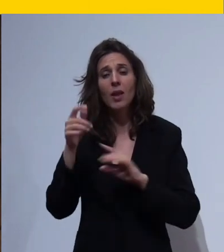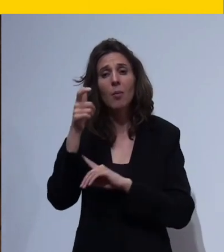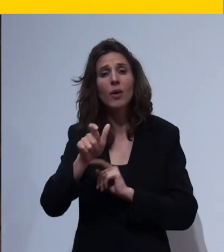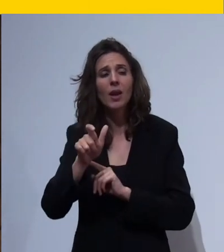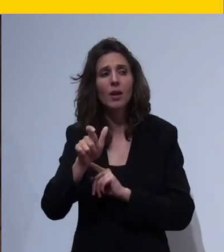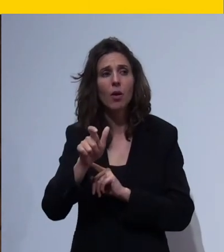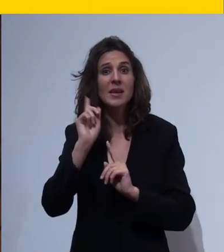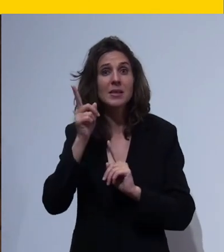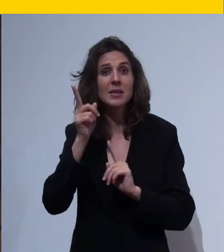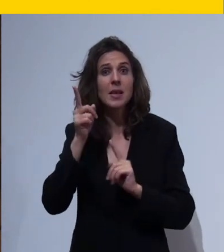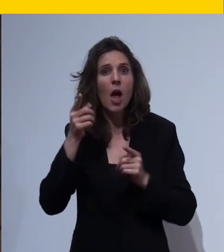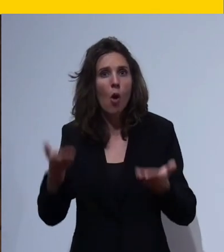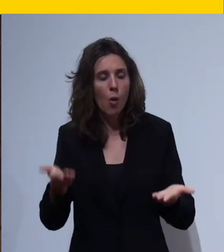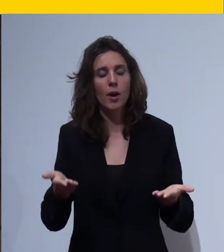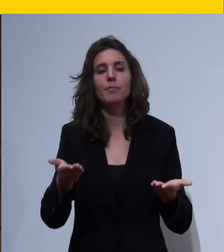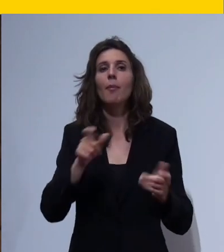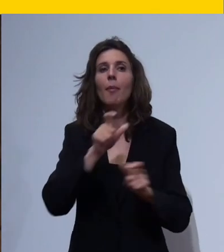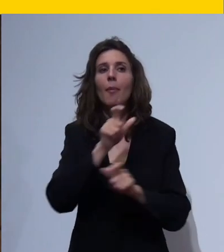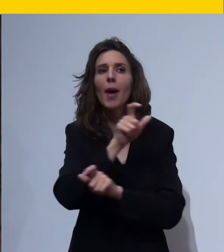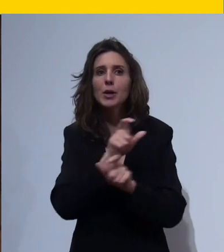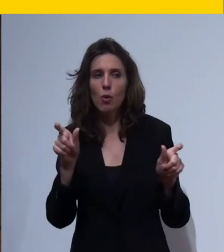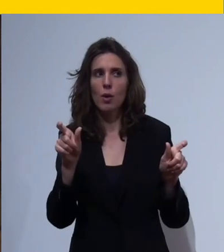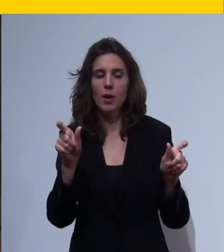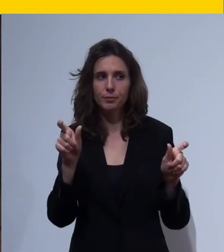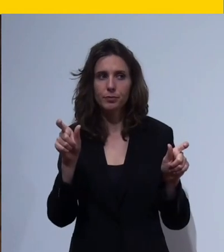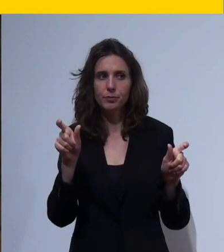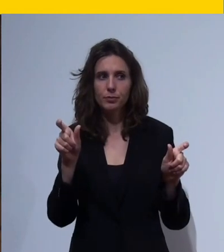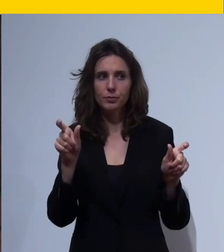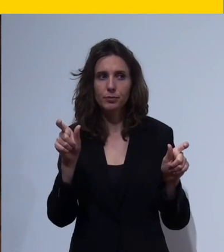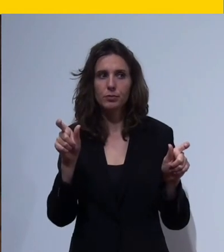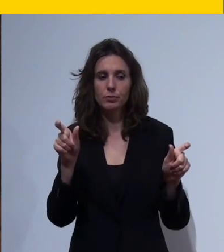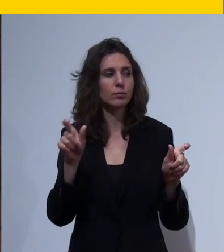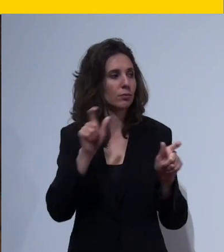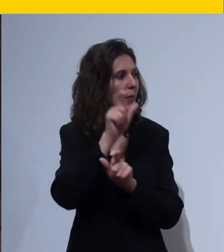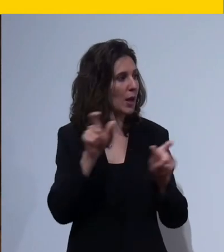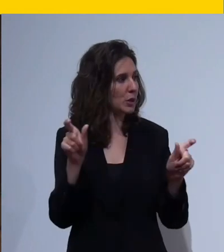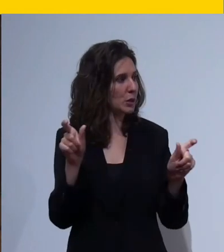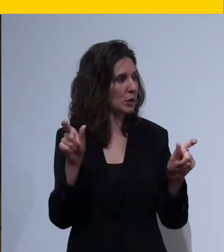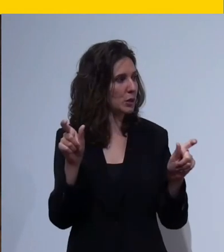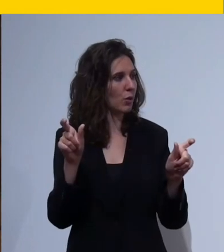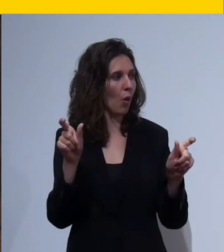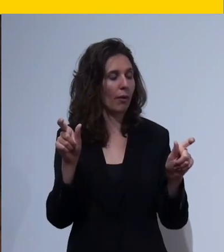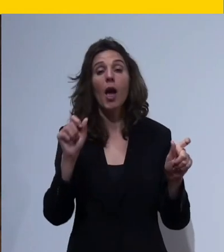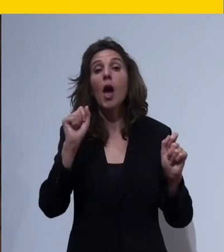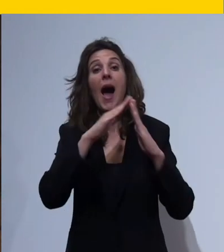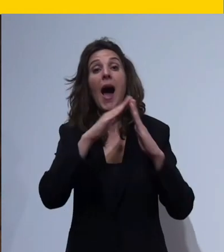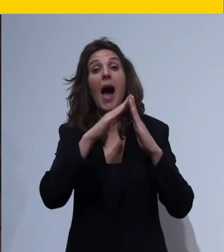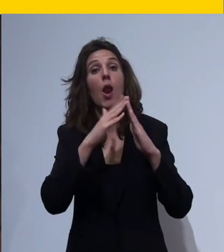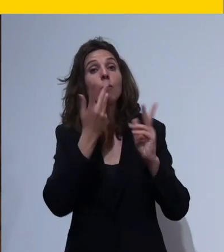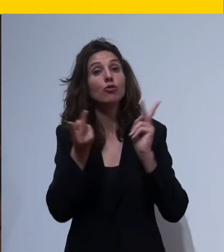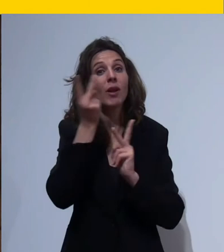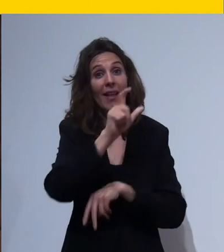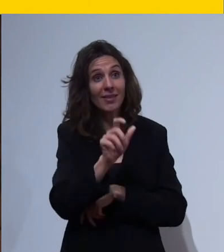adesso vado a cercare una possibilità di farmi una vacanza in Italia in